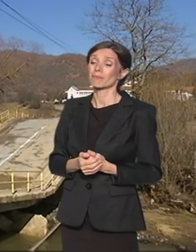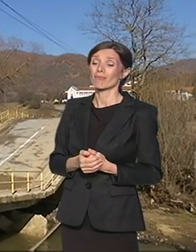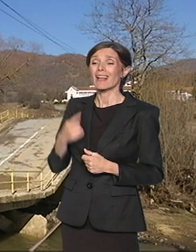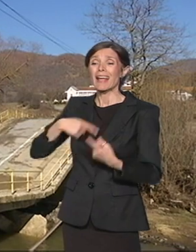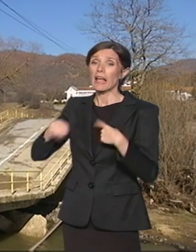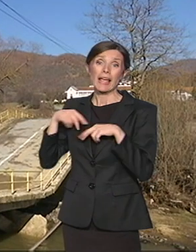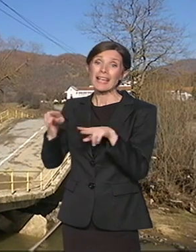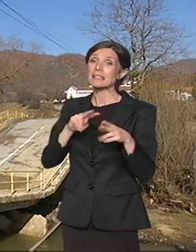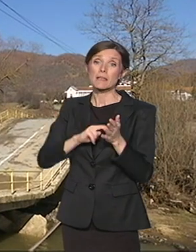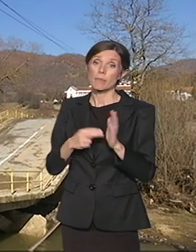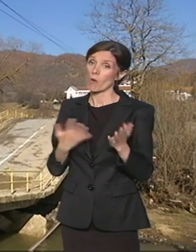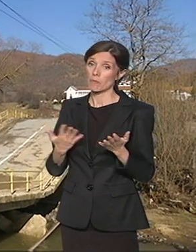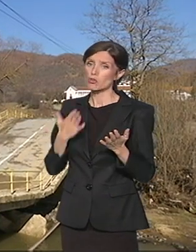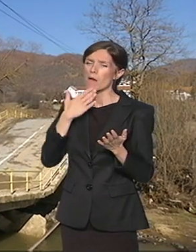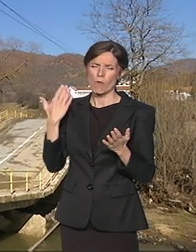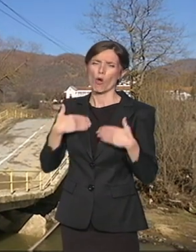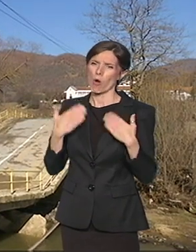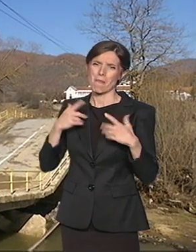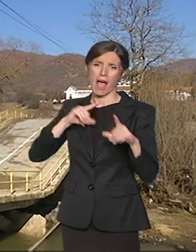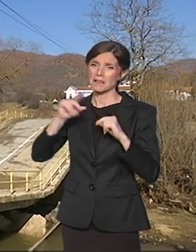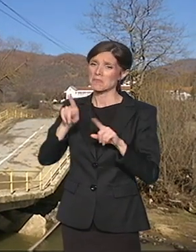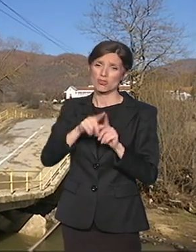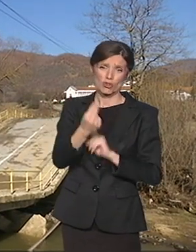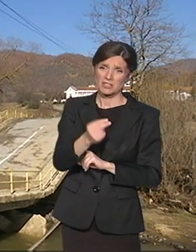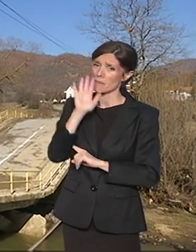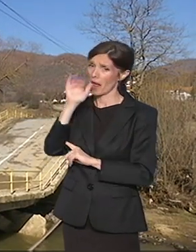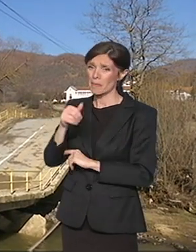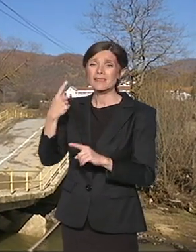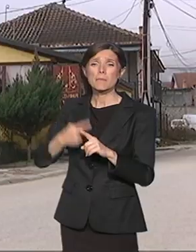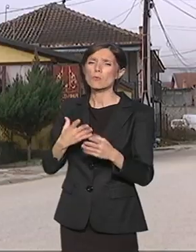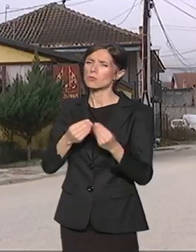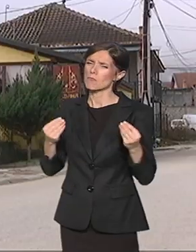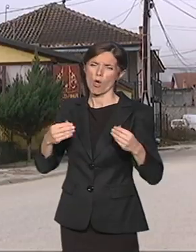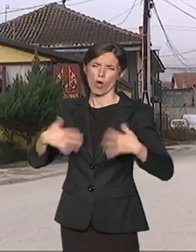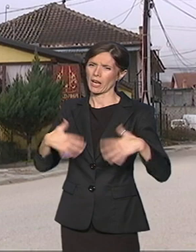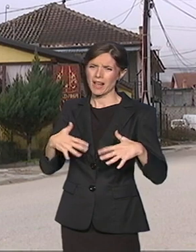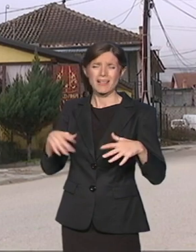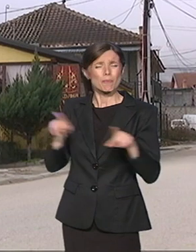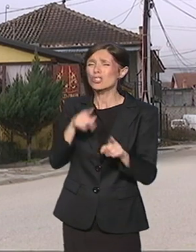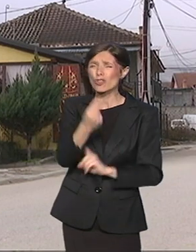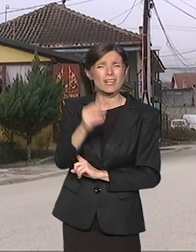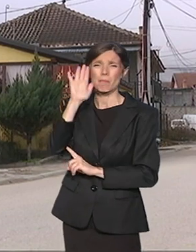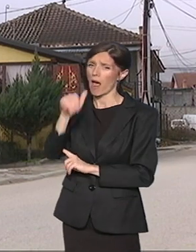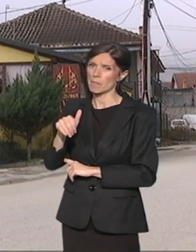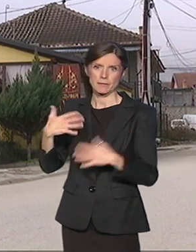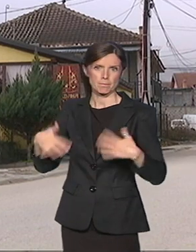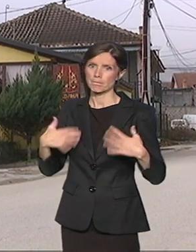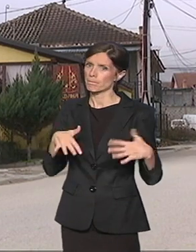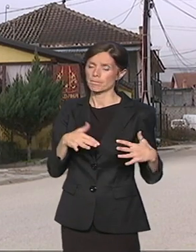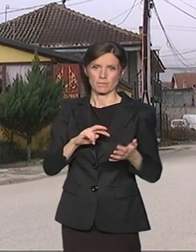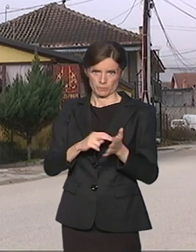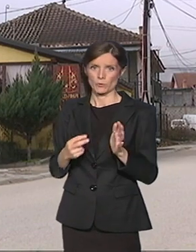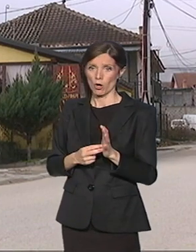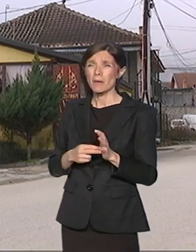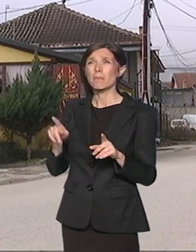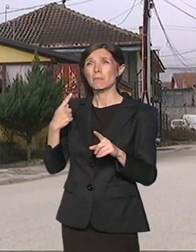odlazak mladih i velika stopa nezapuštnosti. To je ono što nas muči zajedno i Srbi i Albanci. Mislim da je najveći problem definitivno i